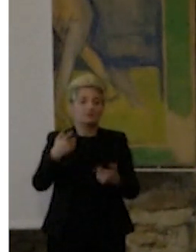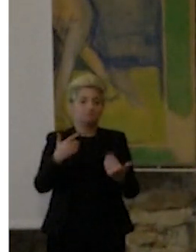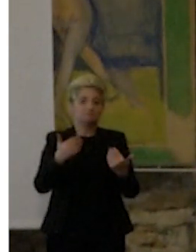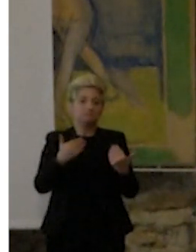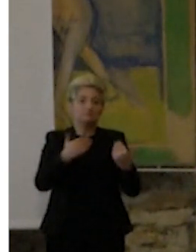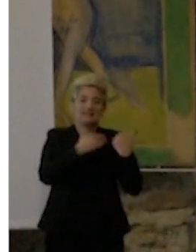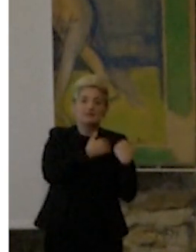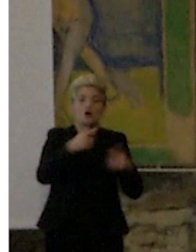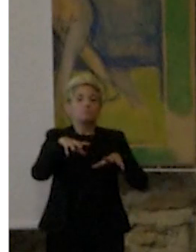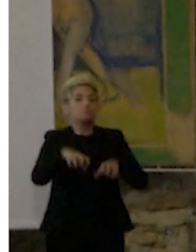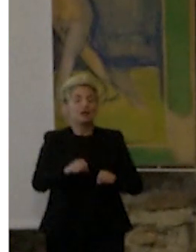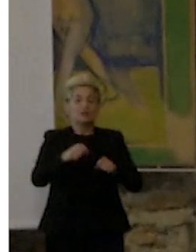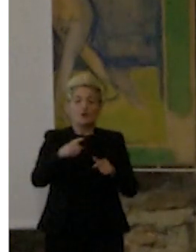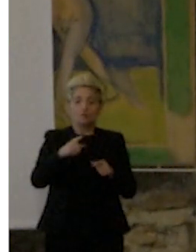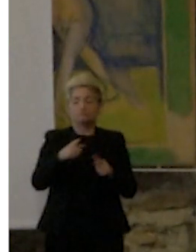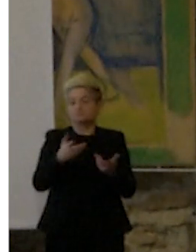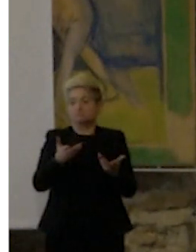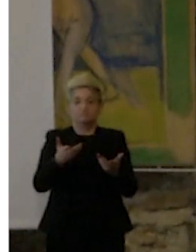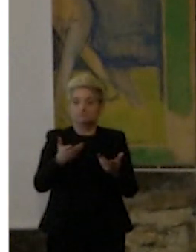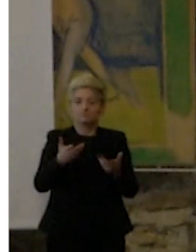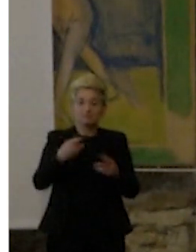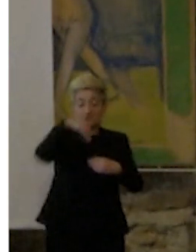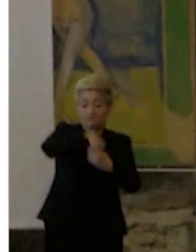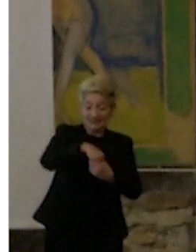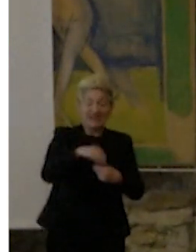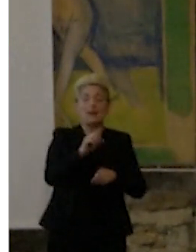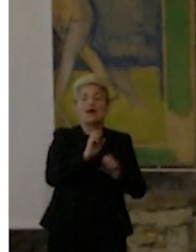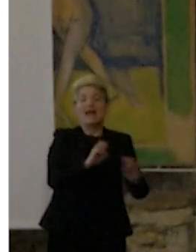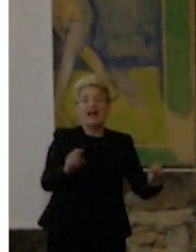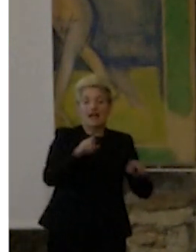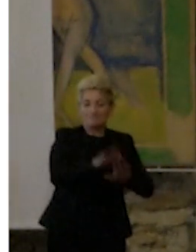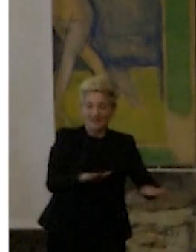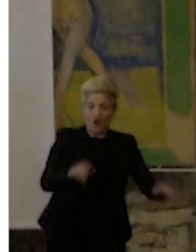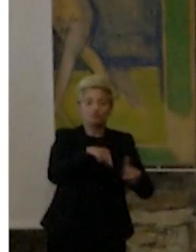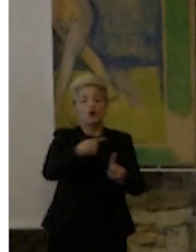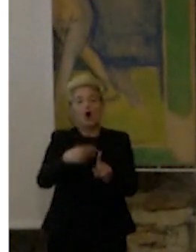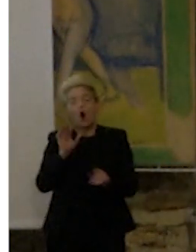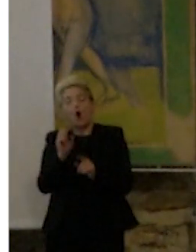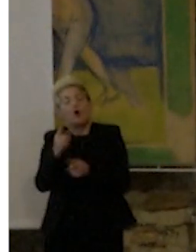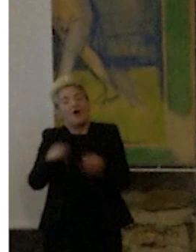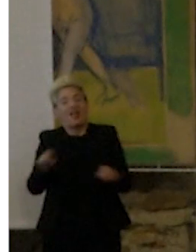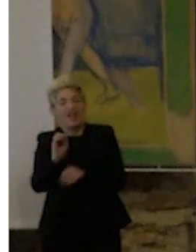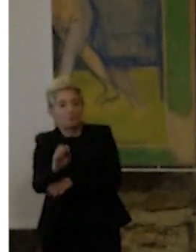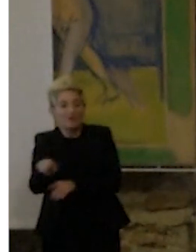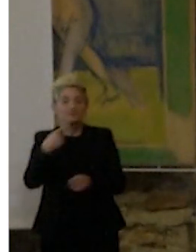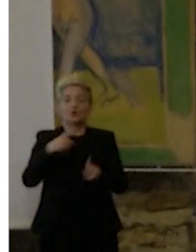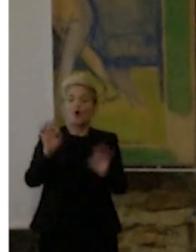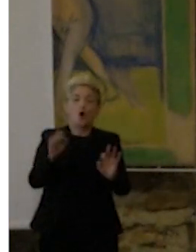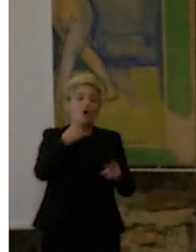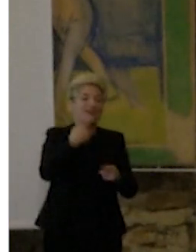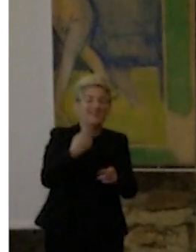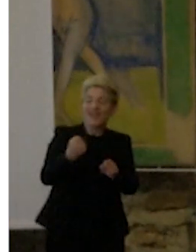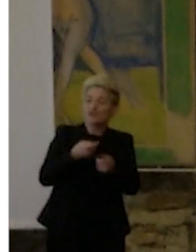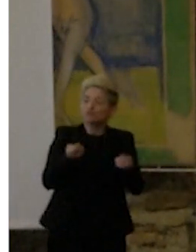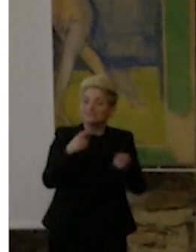probabilmente avere a che fare o con la dimensione della pedagogia, dell'educazione, o laboratori, o atelier, o altri.